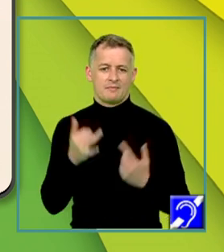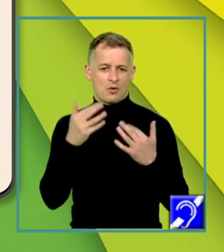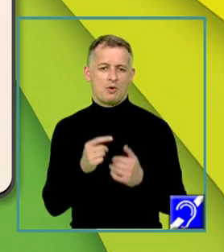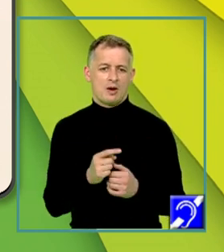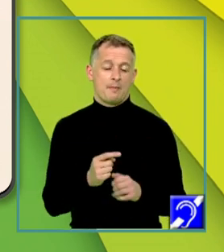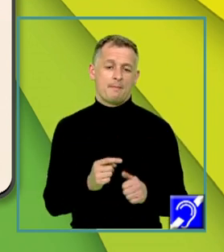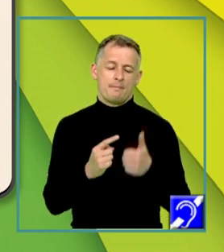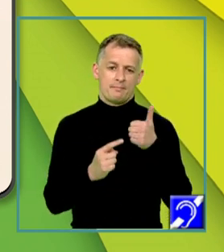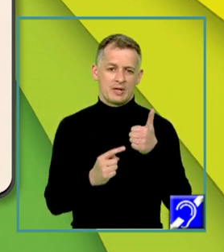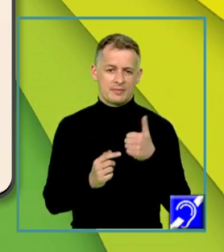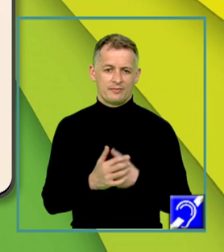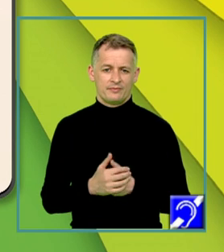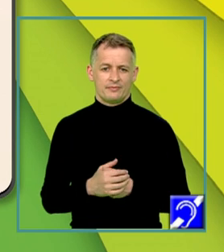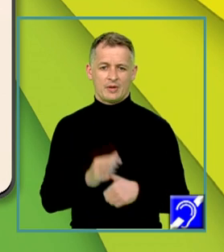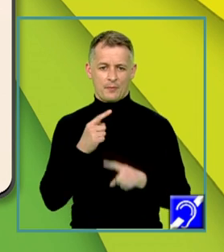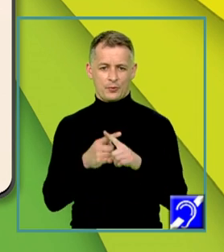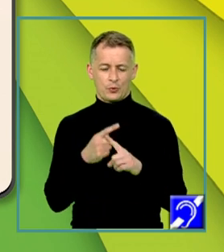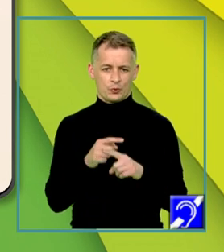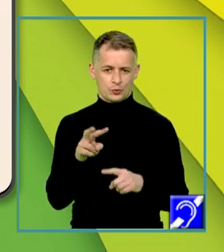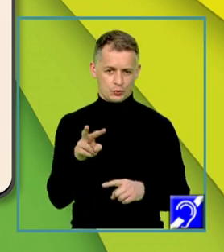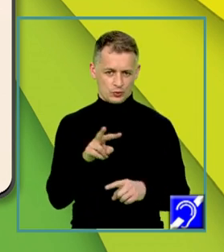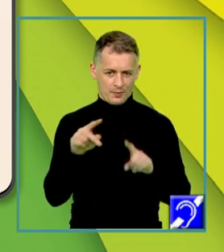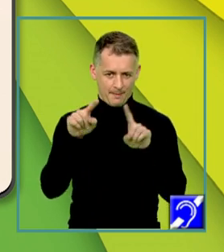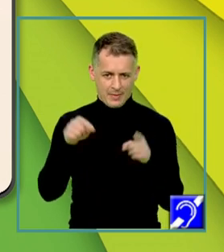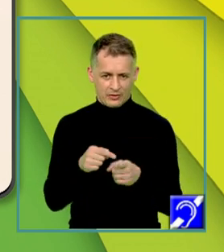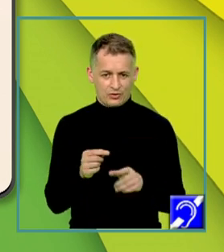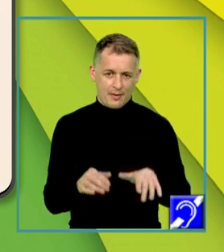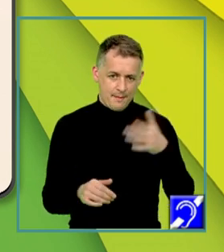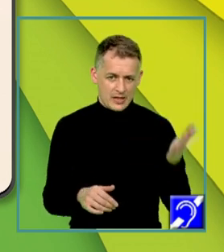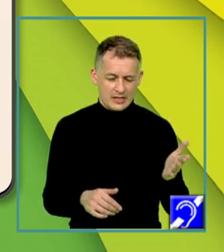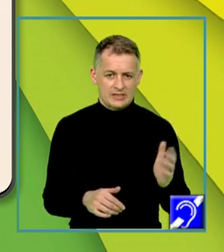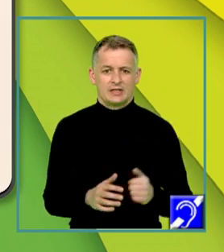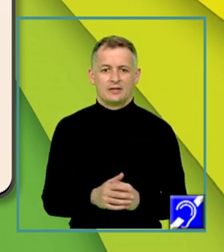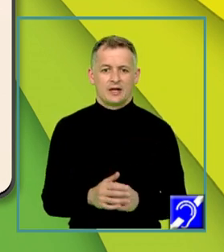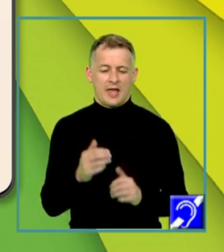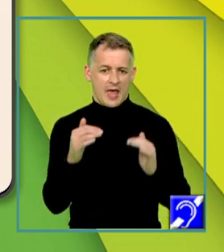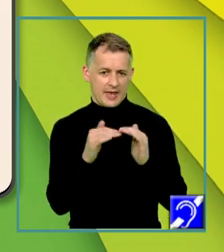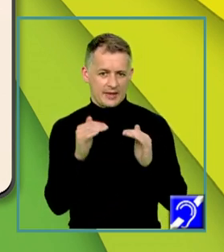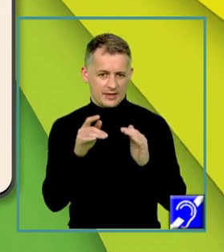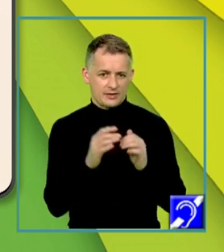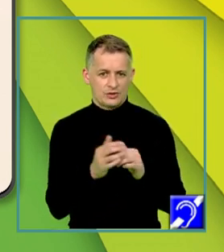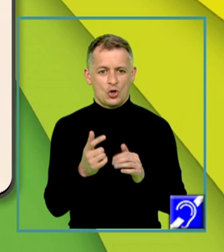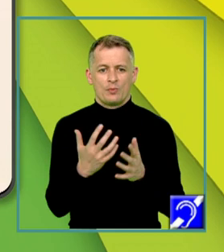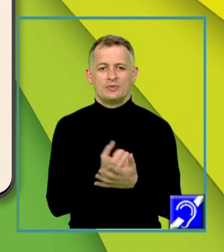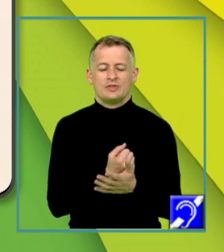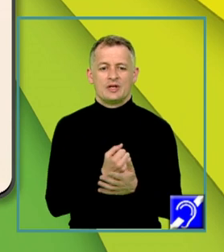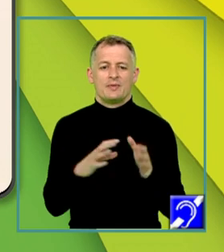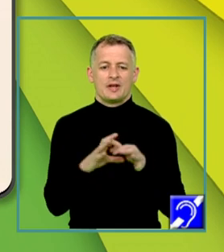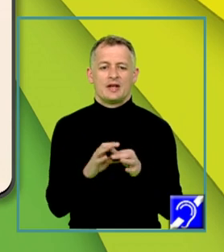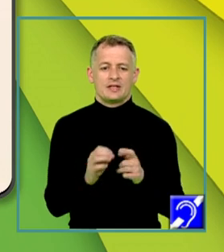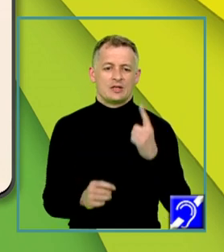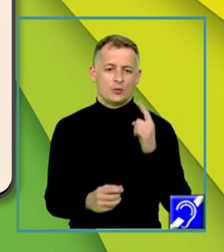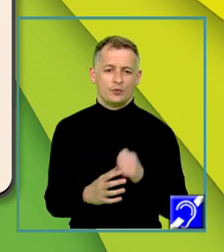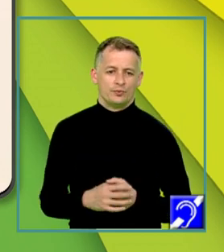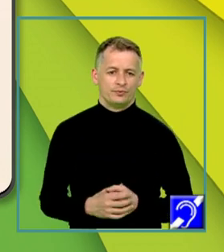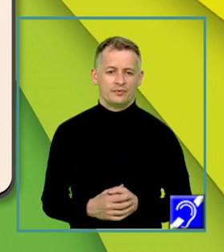produsul matricial din partea stângă a egalității și obținem relația 1